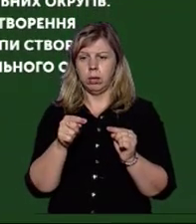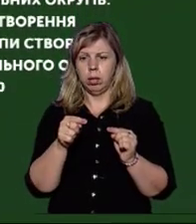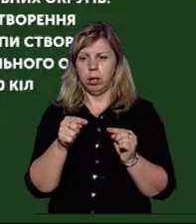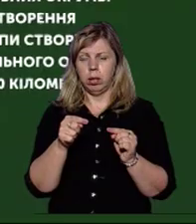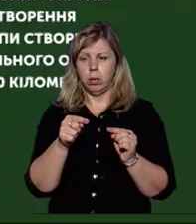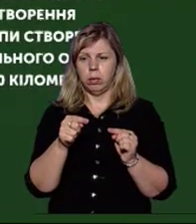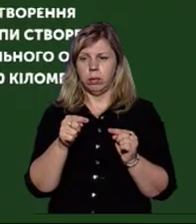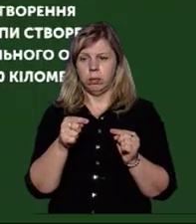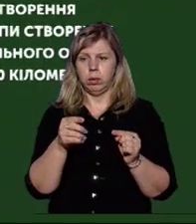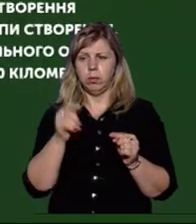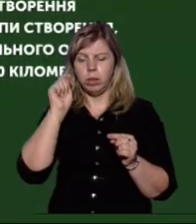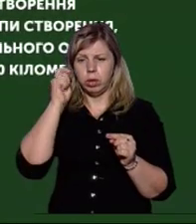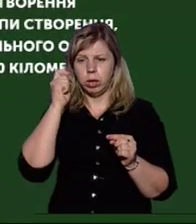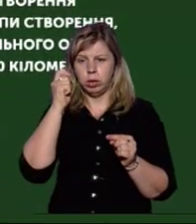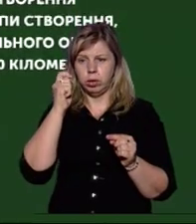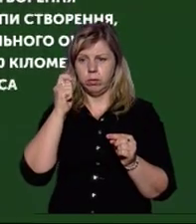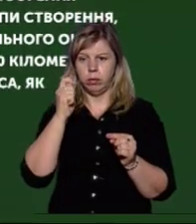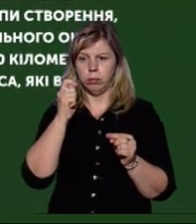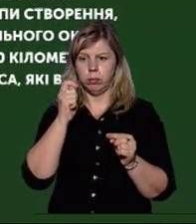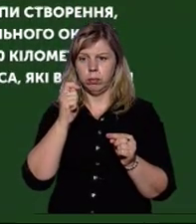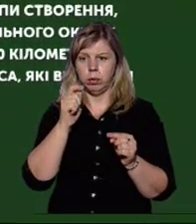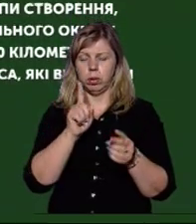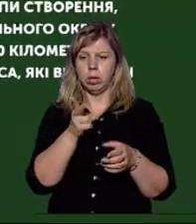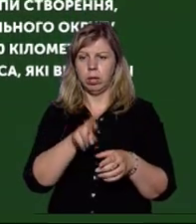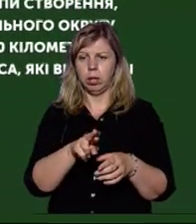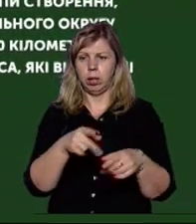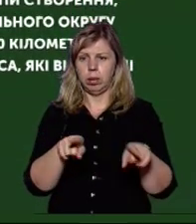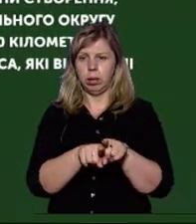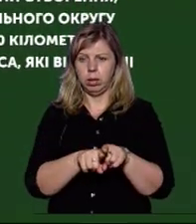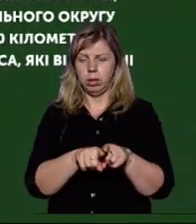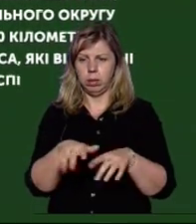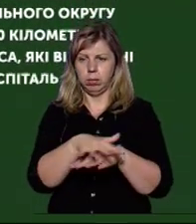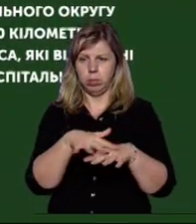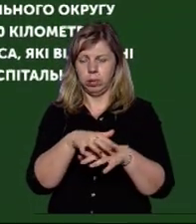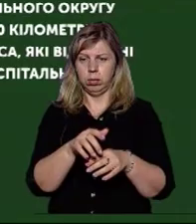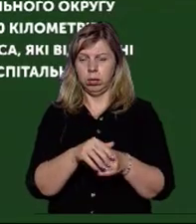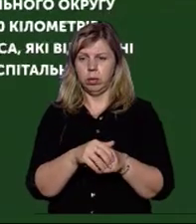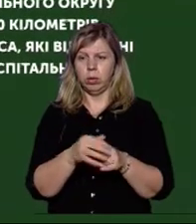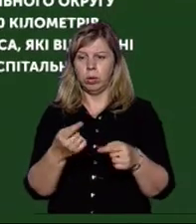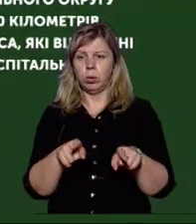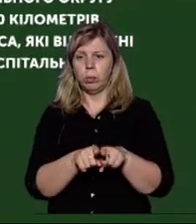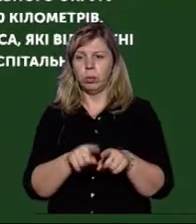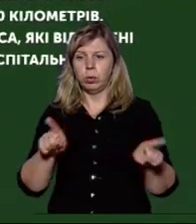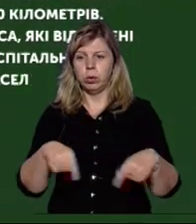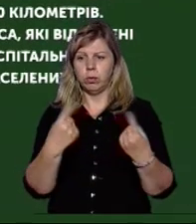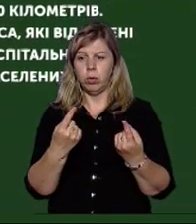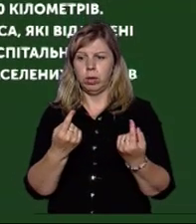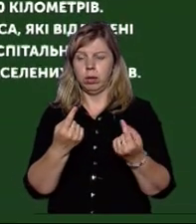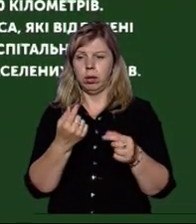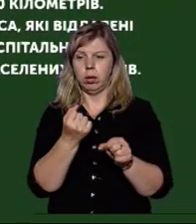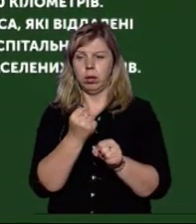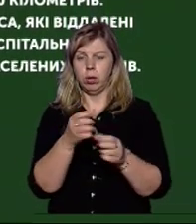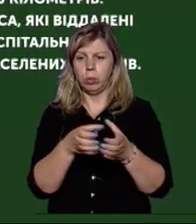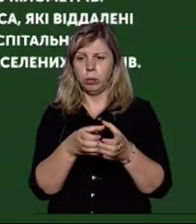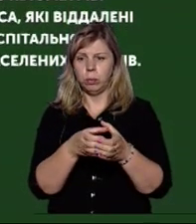госпітальний округ Втячова не може бути для таких населеннях. Тому створення госпітального округу